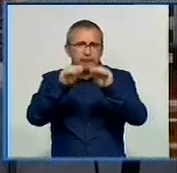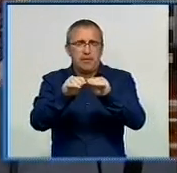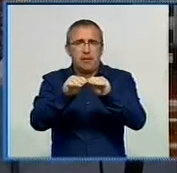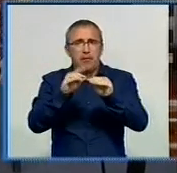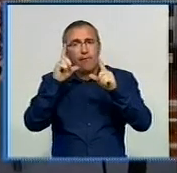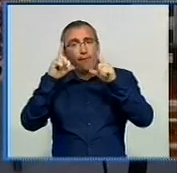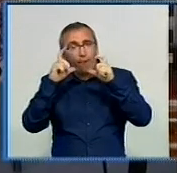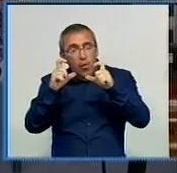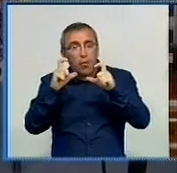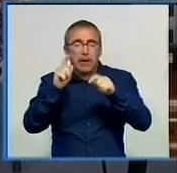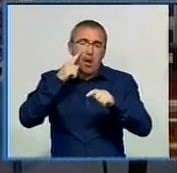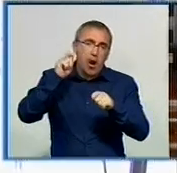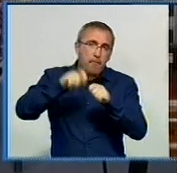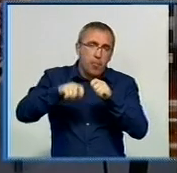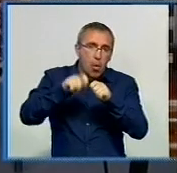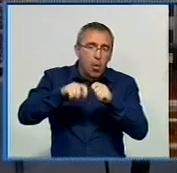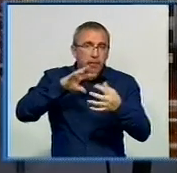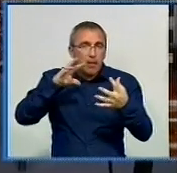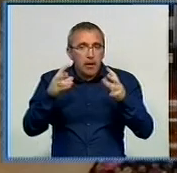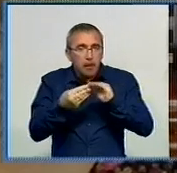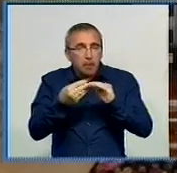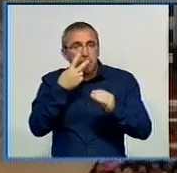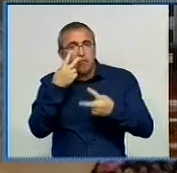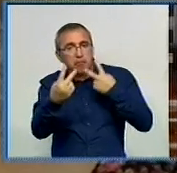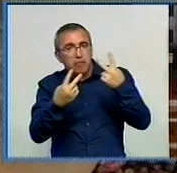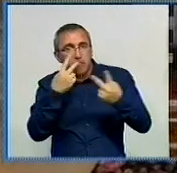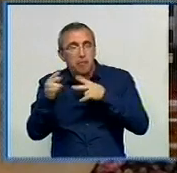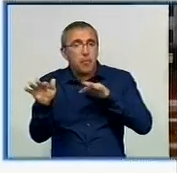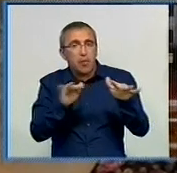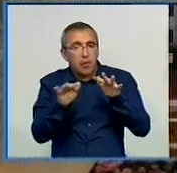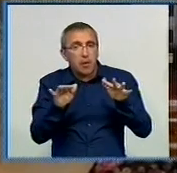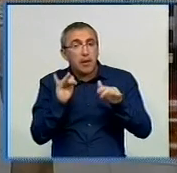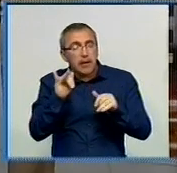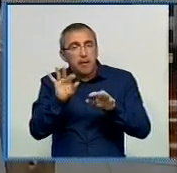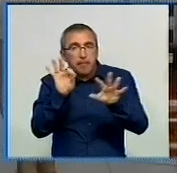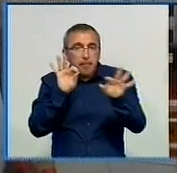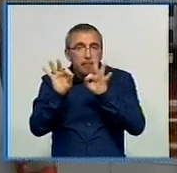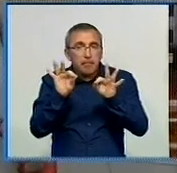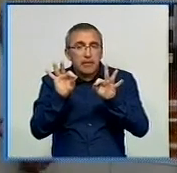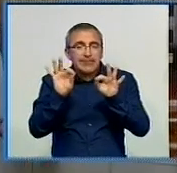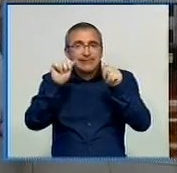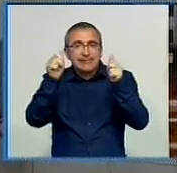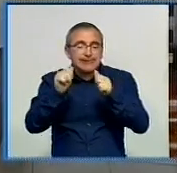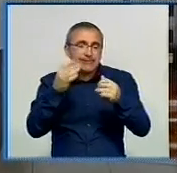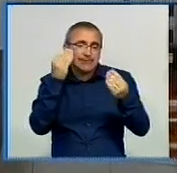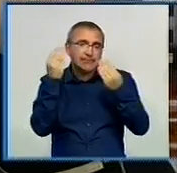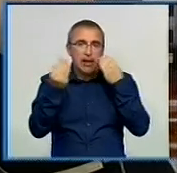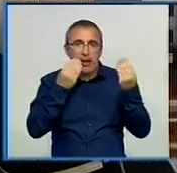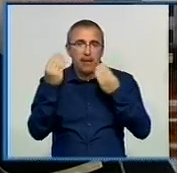сфотографують і проаналізують. Усі охочі могли спостерігати за процесом і поміж тим підібрати для себе стиліста-візажиста.